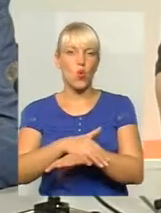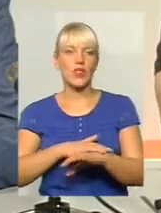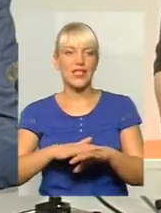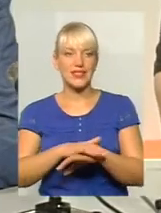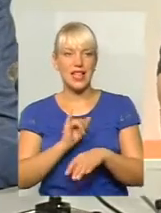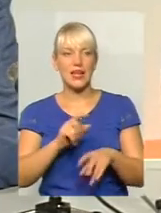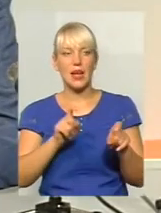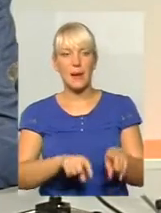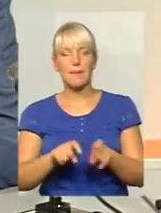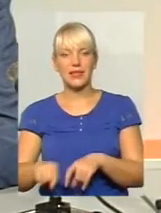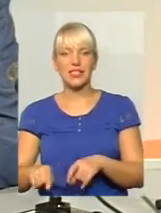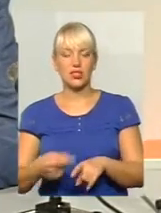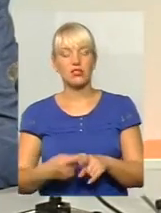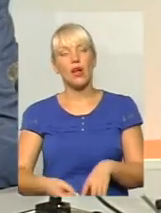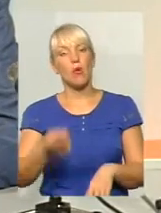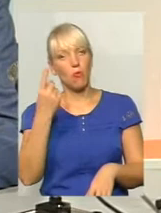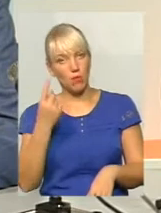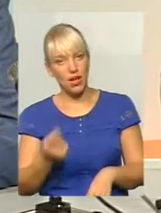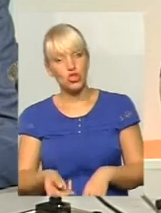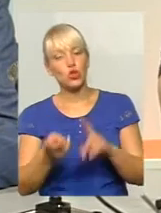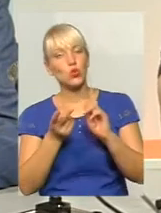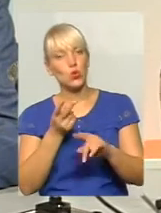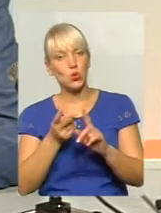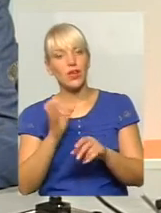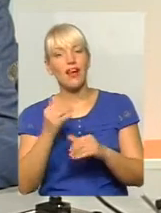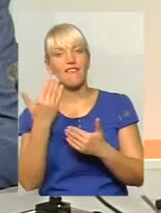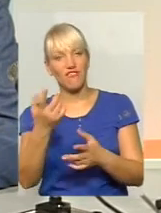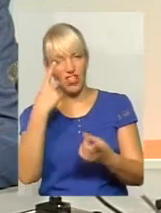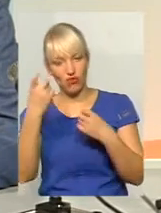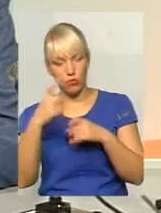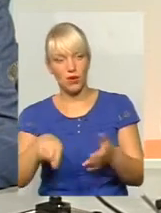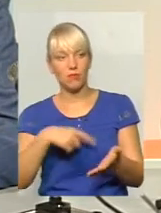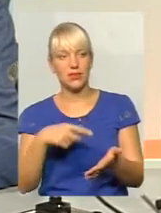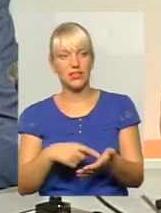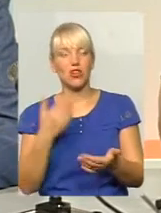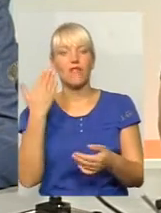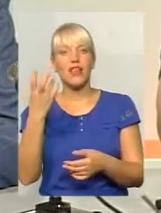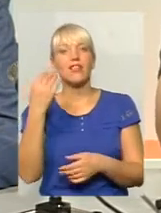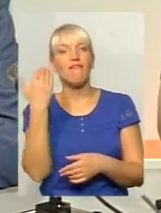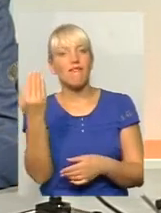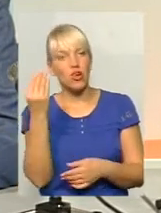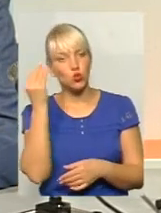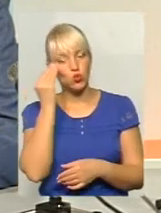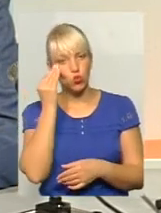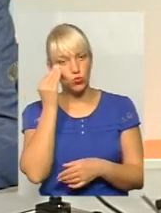і пасажирів міста, і, друге, так як ви інформували місто, то ви зробили, на вашу думку,